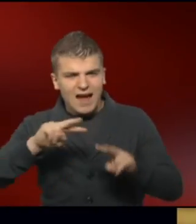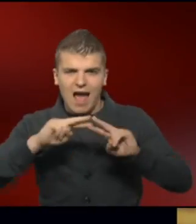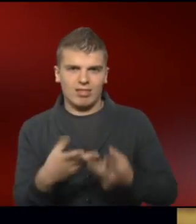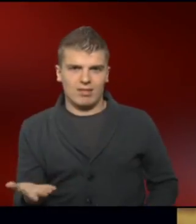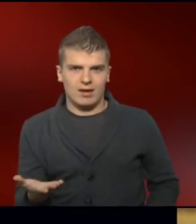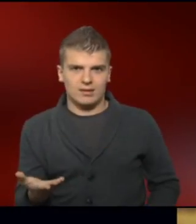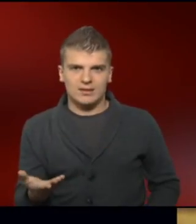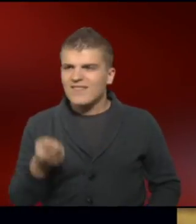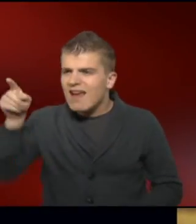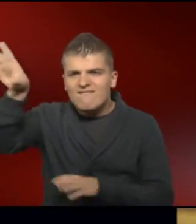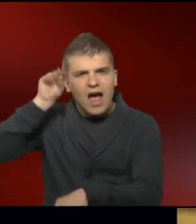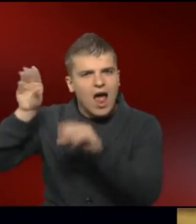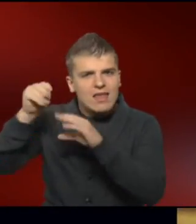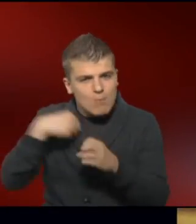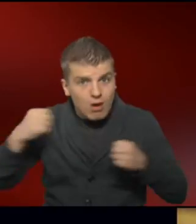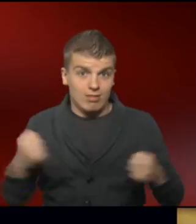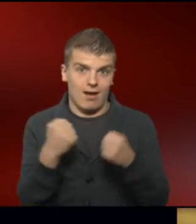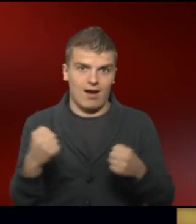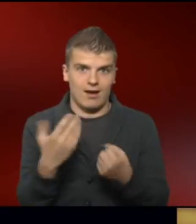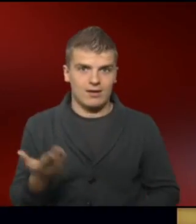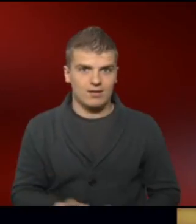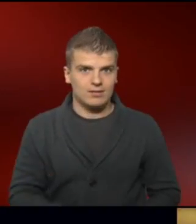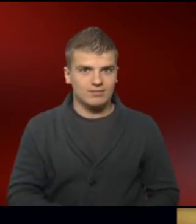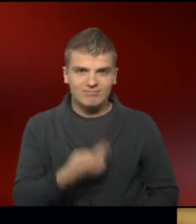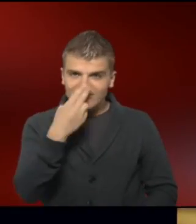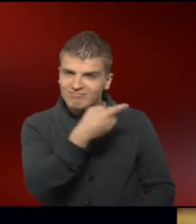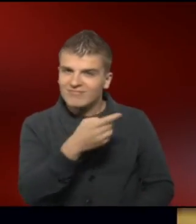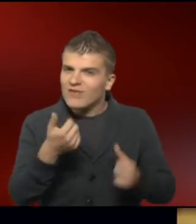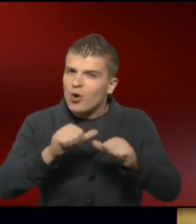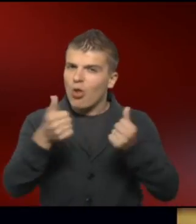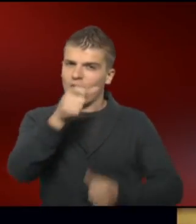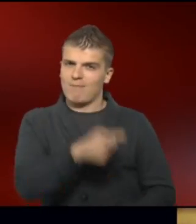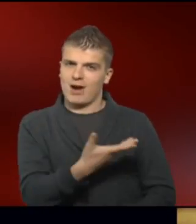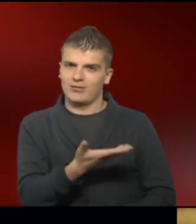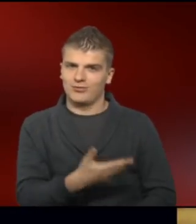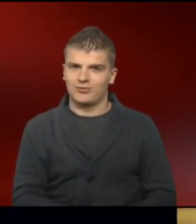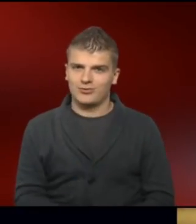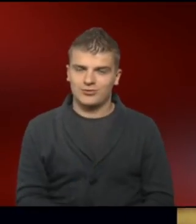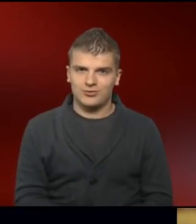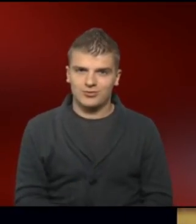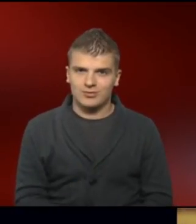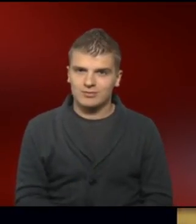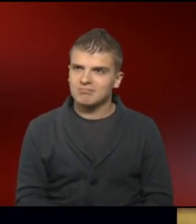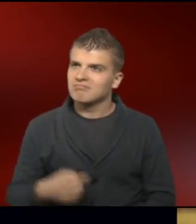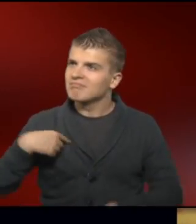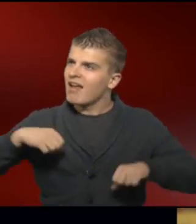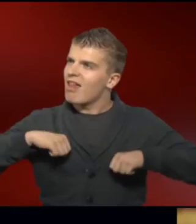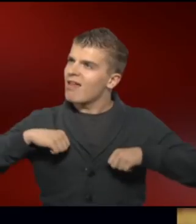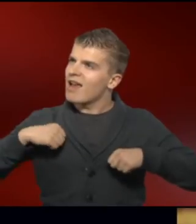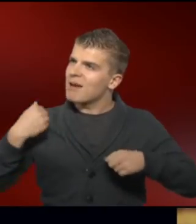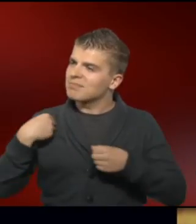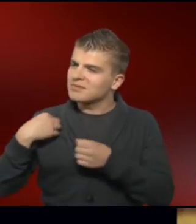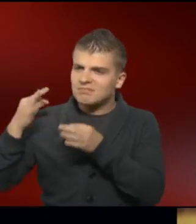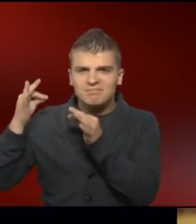trainiere das Wahrnehmen. Sie scheint ein glücklicher Mensch zu sein. Also viele Momente meines Lebens, die mir